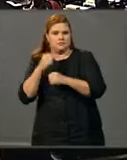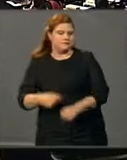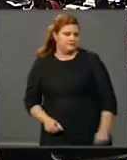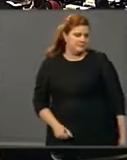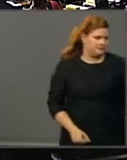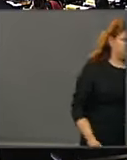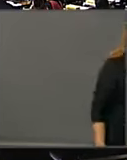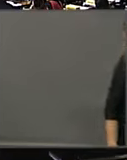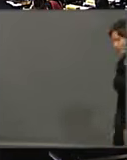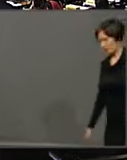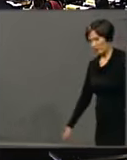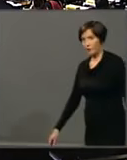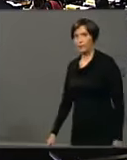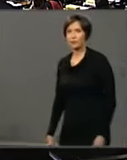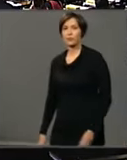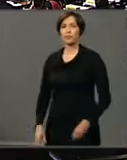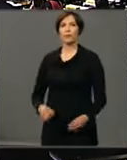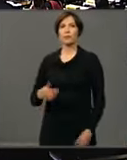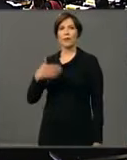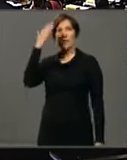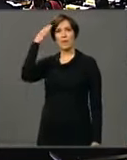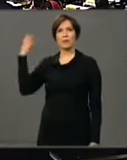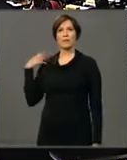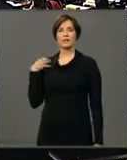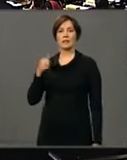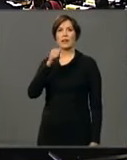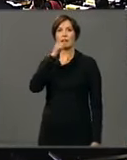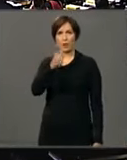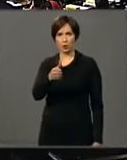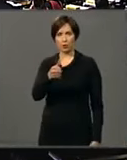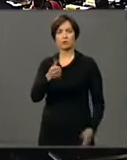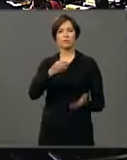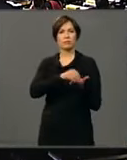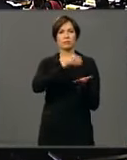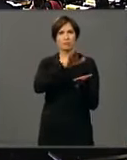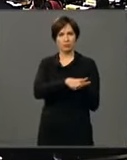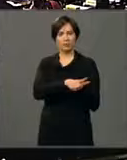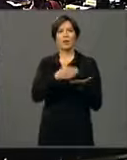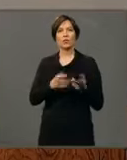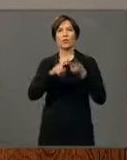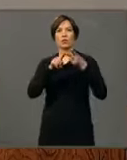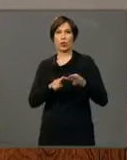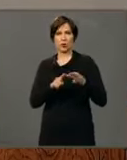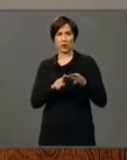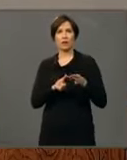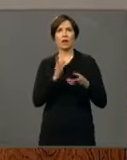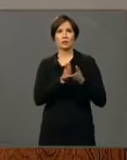Pääministerin ilmoitus merkitään kuulluksi. Siirrymme pääverestyksen toiseen asiakohtaan, joka on suullinen kyselytunti.